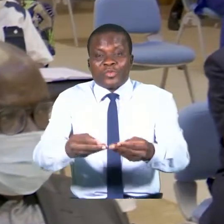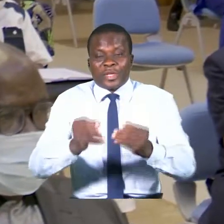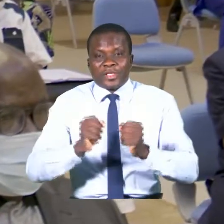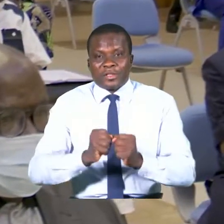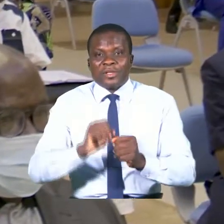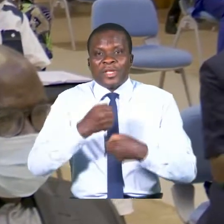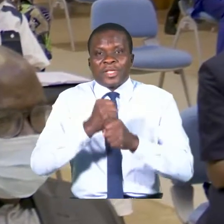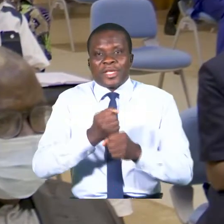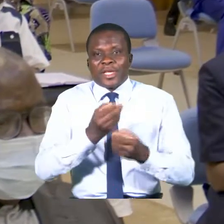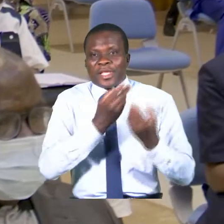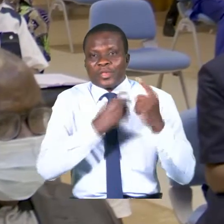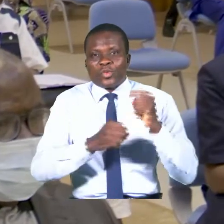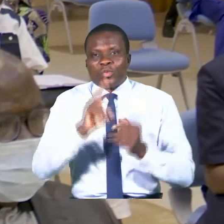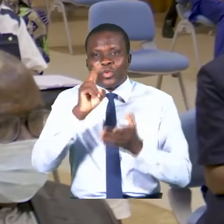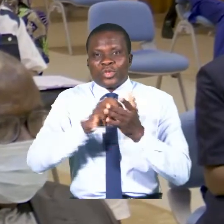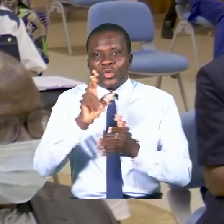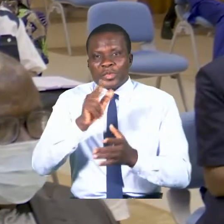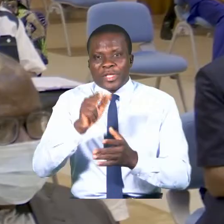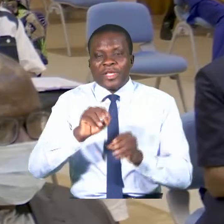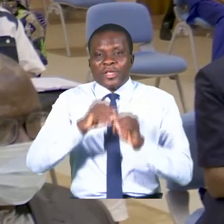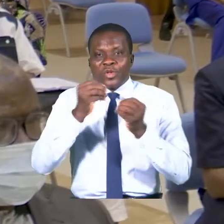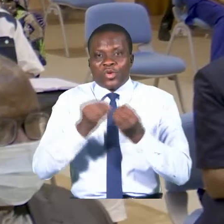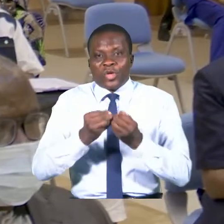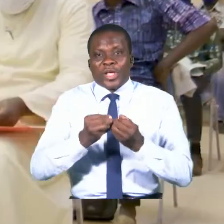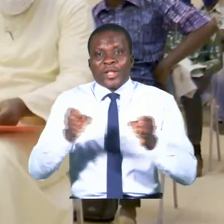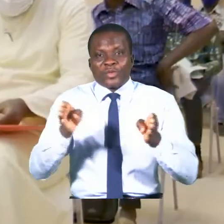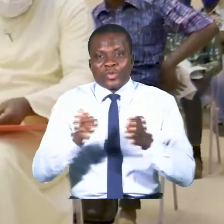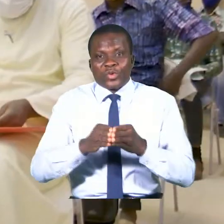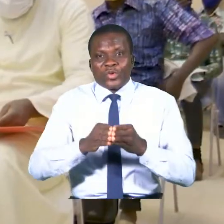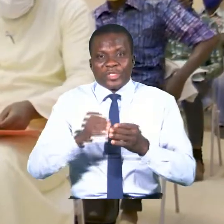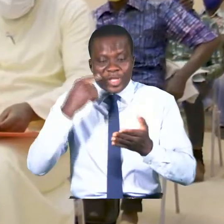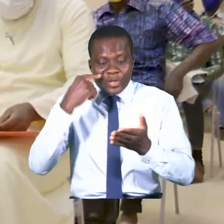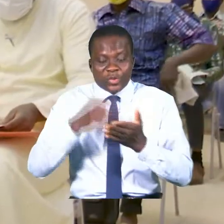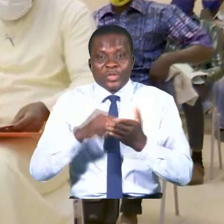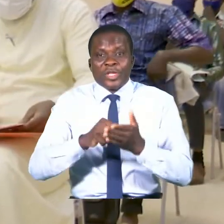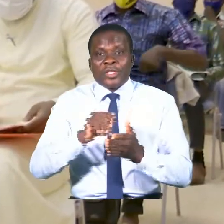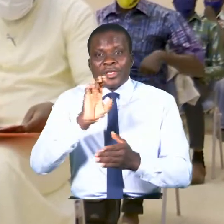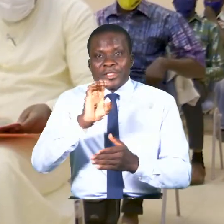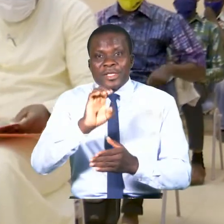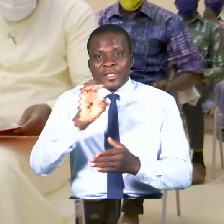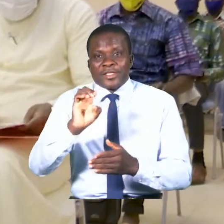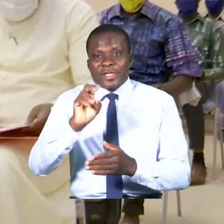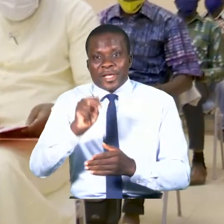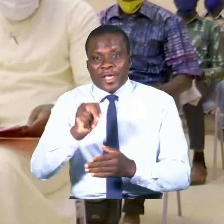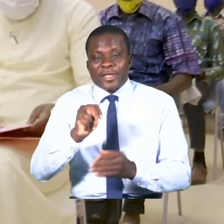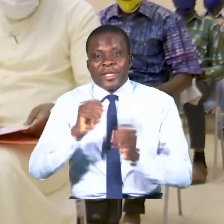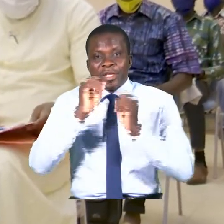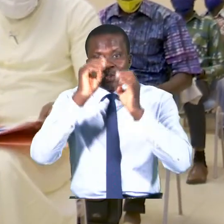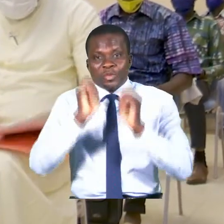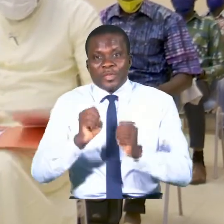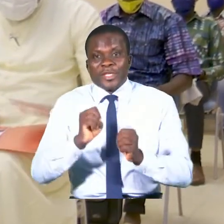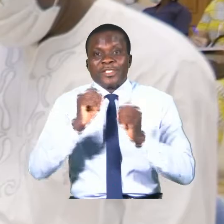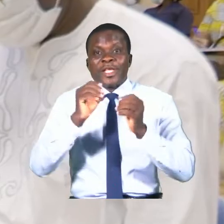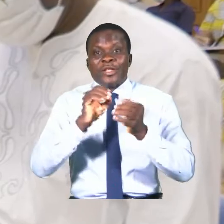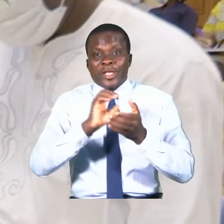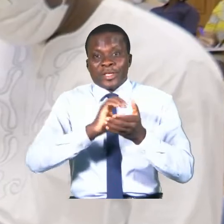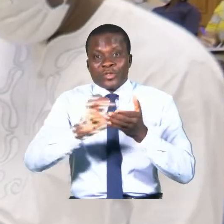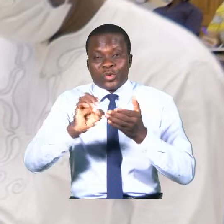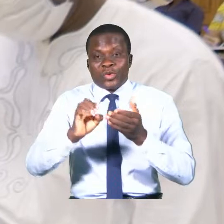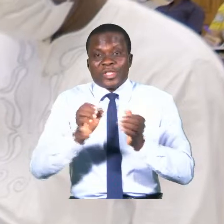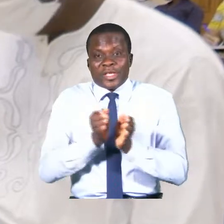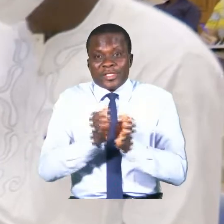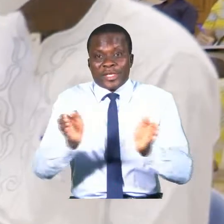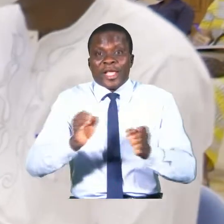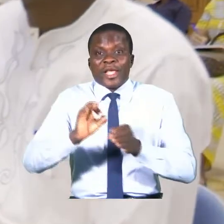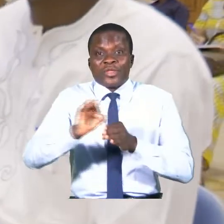depuis 2013, l'organe du Conseil consultatif national CCN du ministère de l'enseignement secondaire général, de la formation